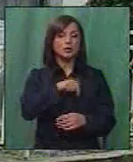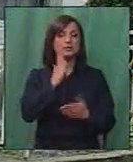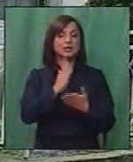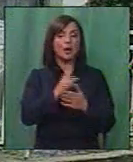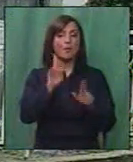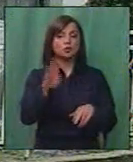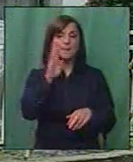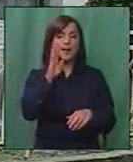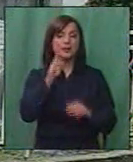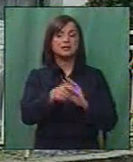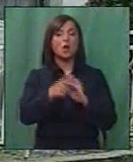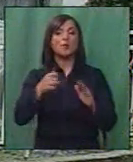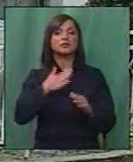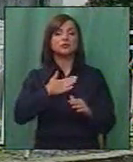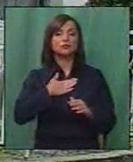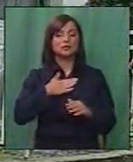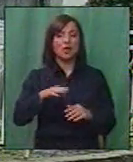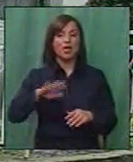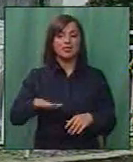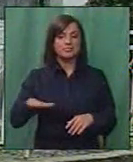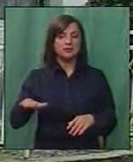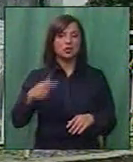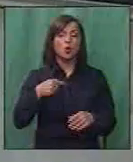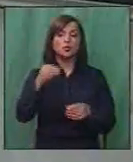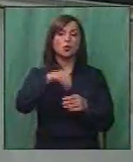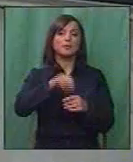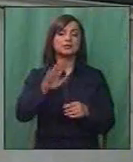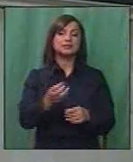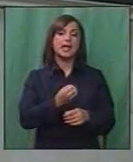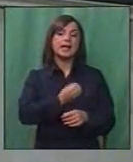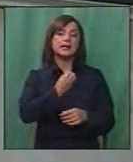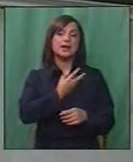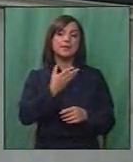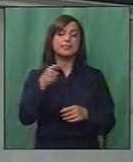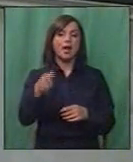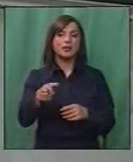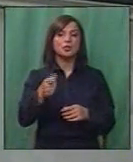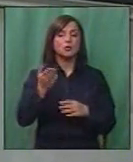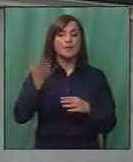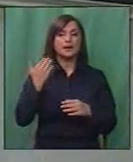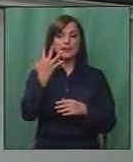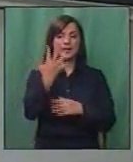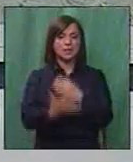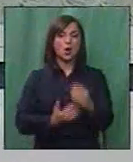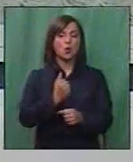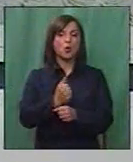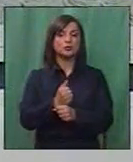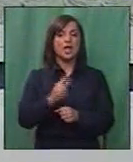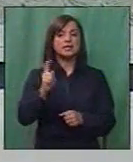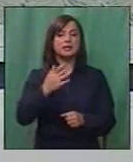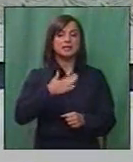дека може би мајката ја убила собствената рожба, го дополнува и неизиното криминално досије. Уште пред пет години,